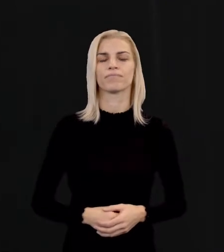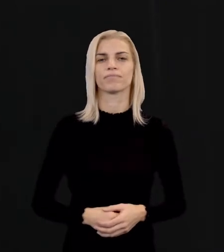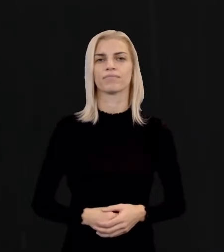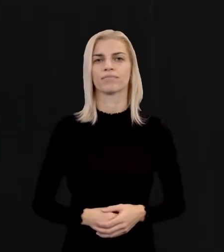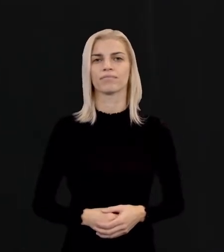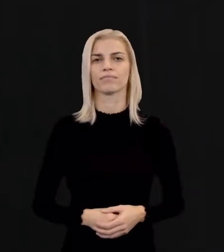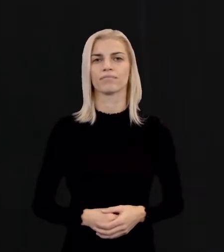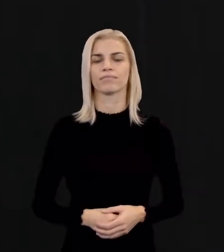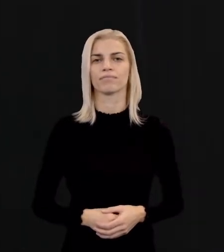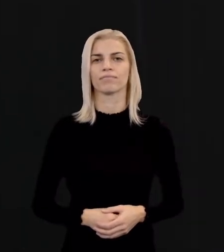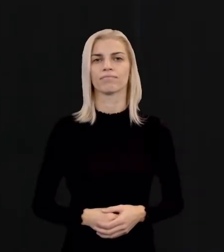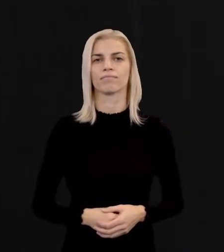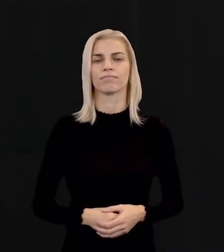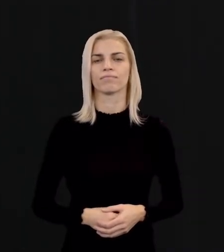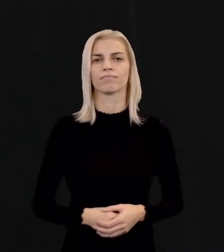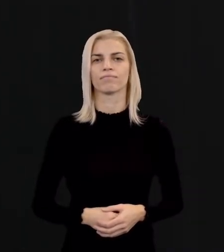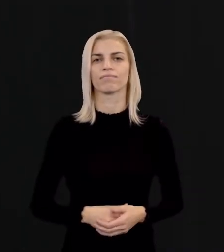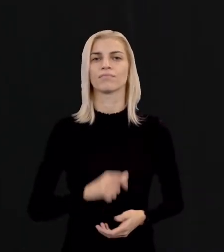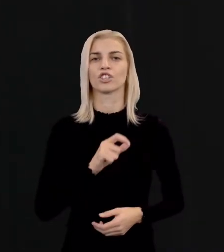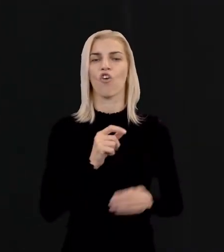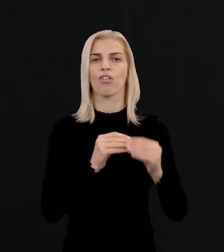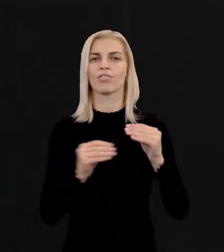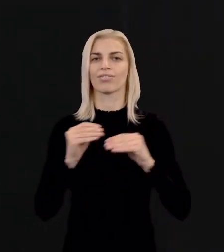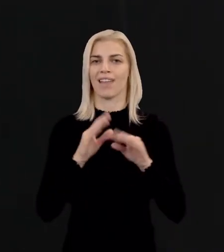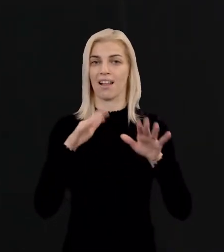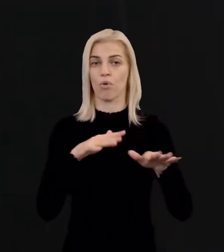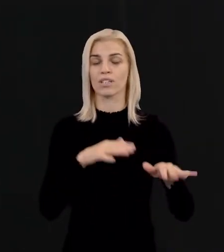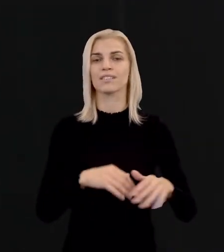Máme slovo nadmorská.